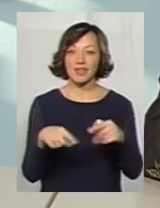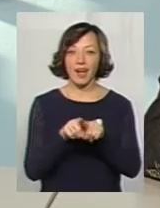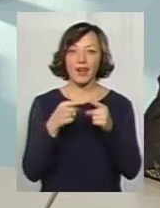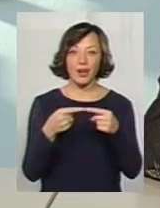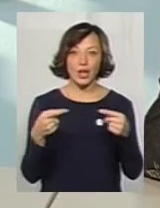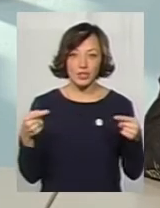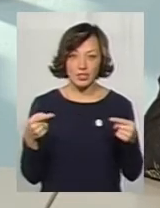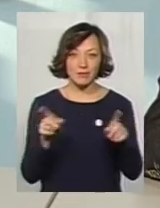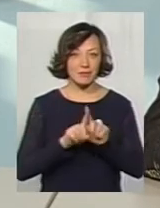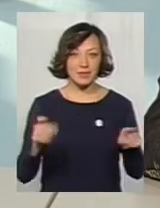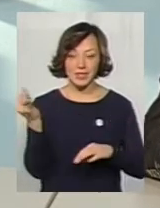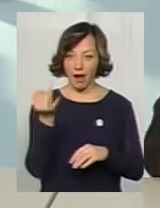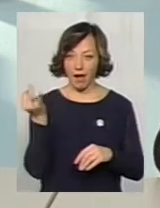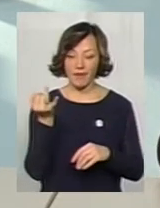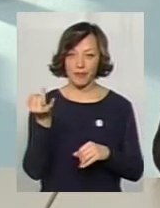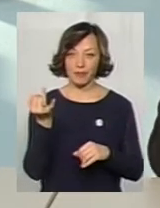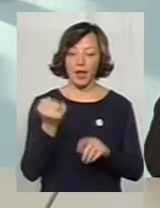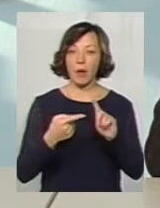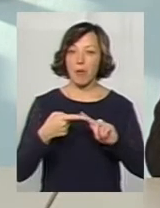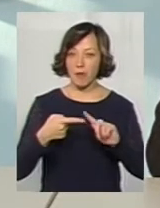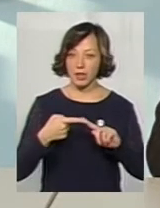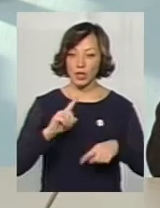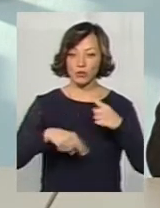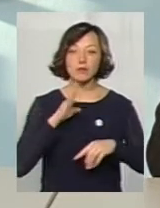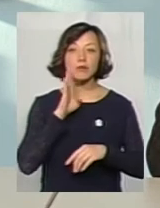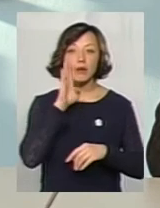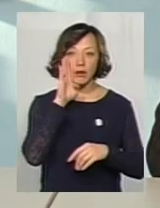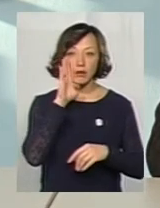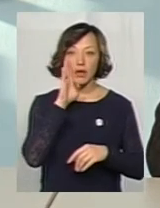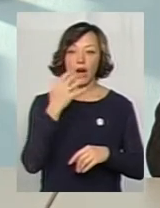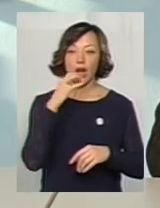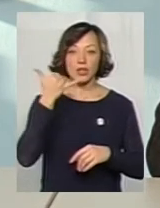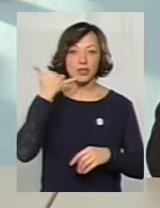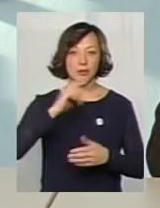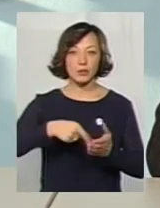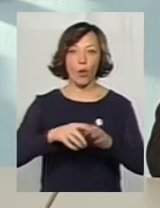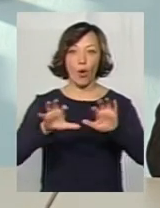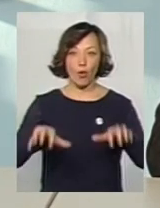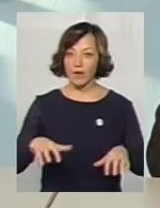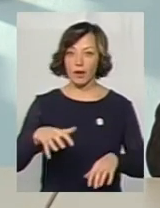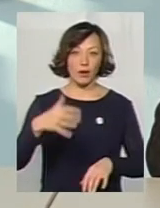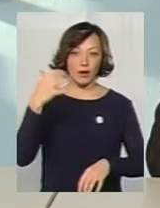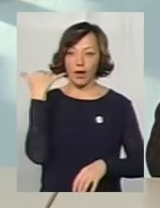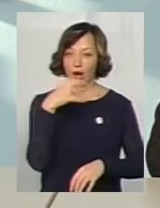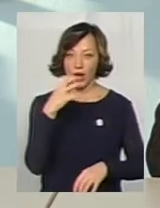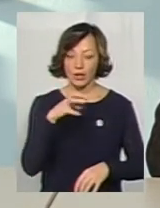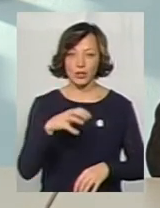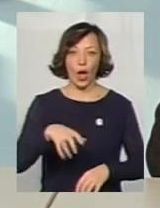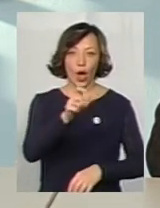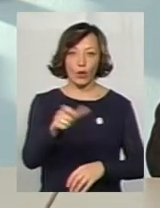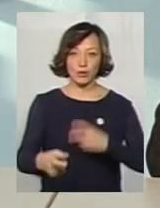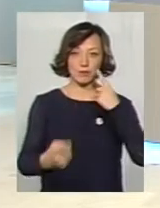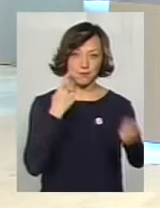речі надзвичайно цікаві. По-перше, на наступний ранок реча лінія міського голови гаряча. Люди з